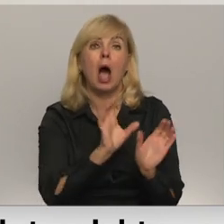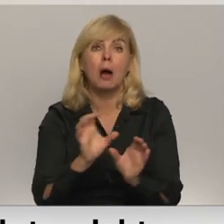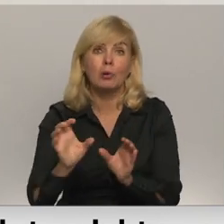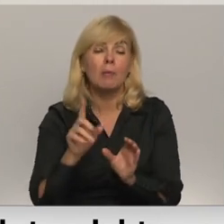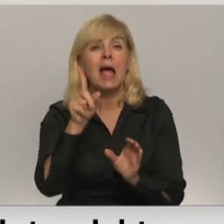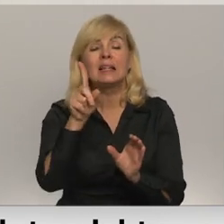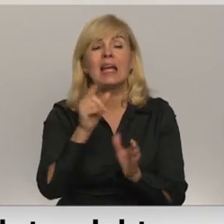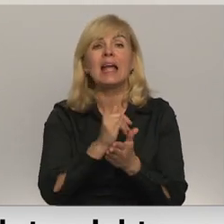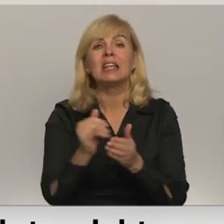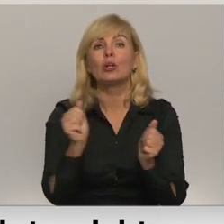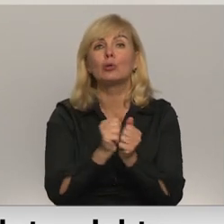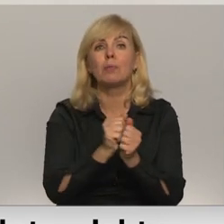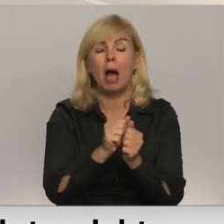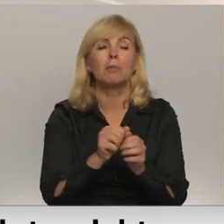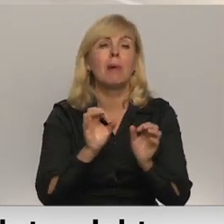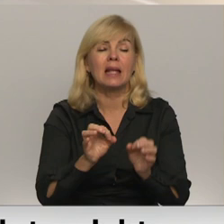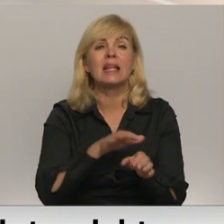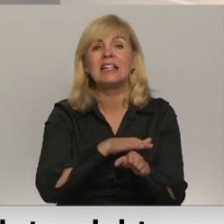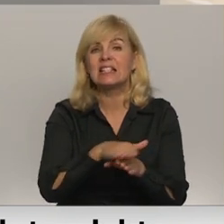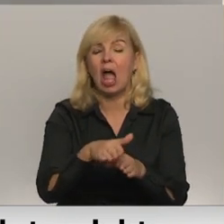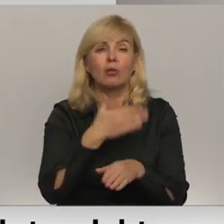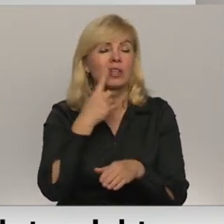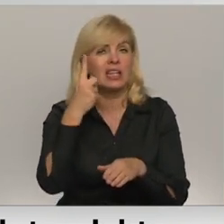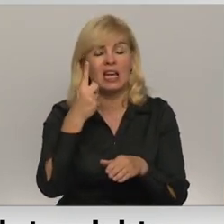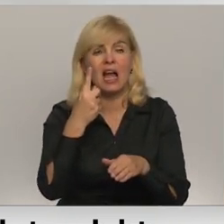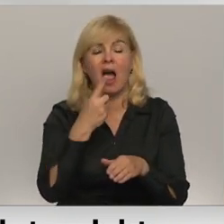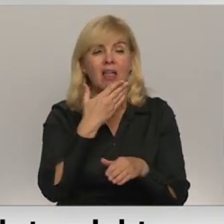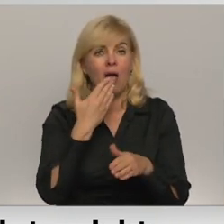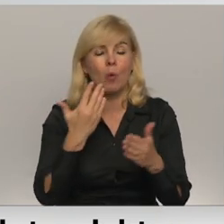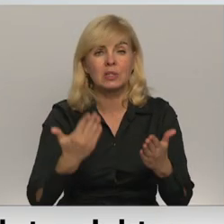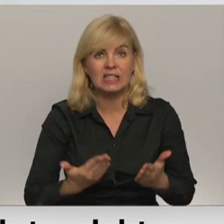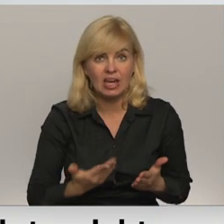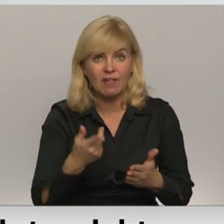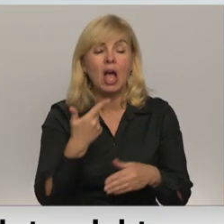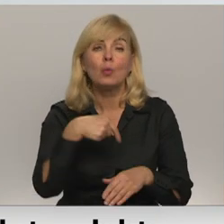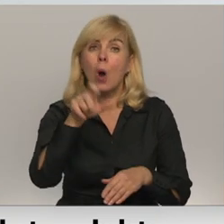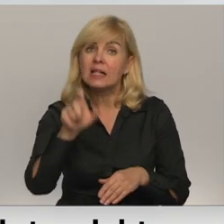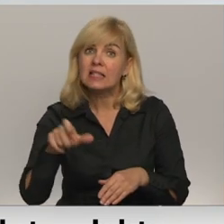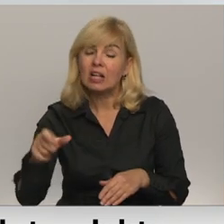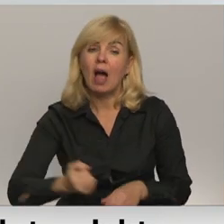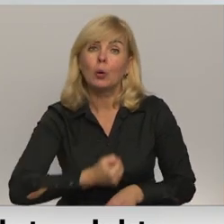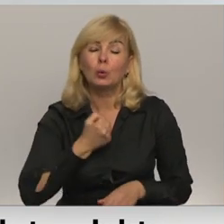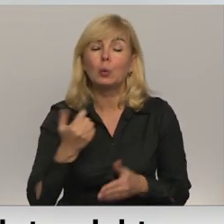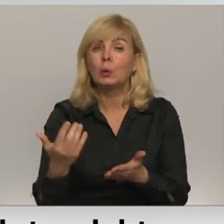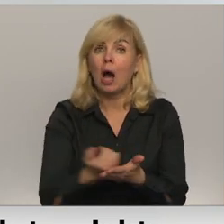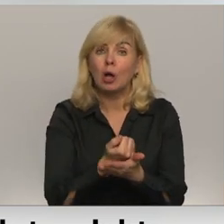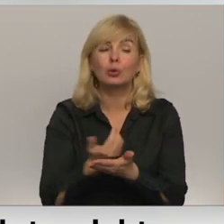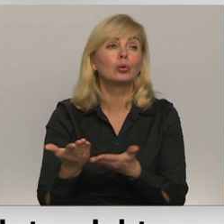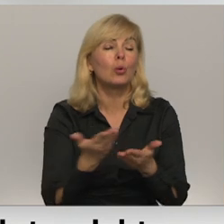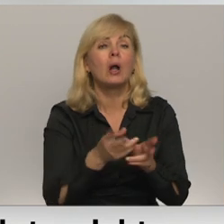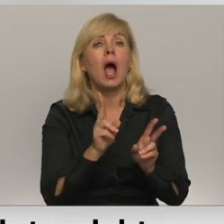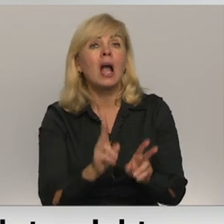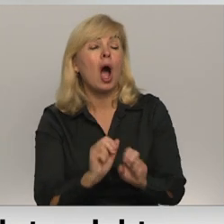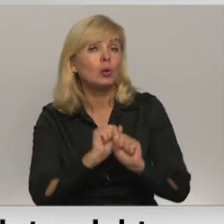tikai uz papīri, nevis īstenojas reālā dzīvē. Un cik es esmu dzirdējis no cilvēkiem, tad visgrūtākais ir atrast, kur un kā